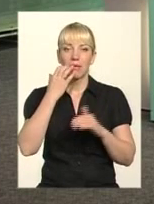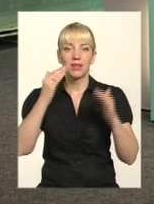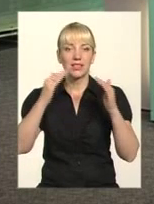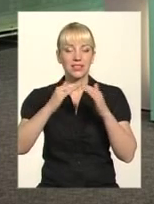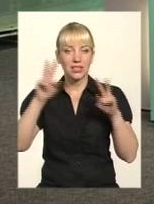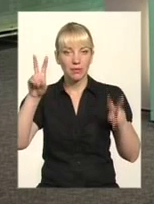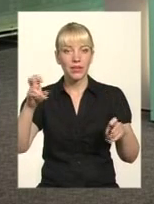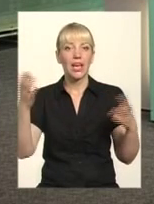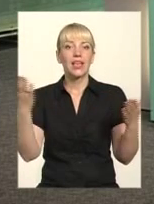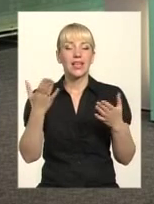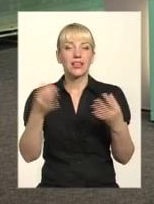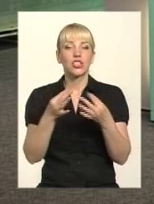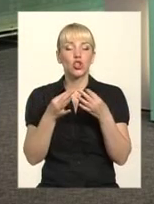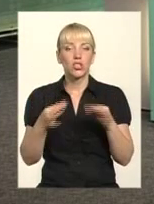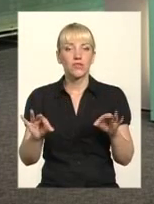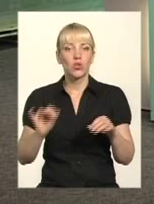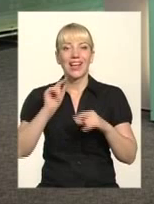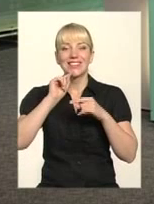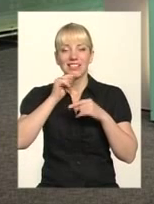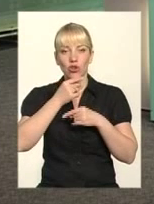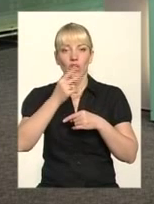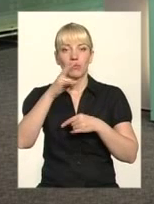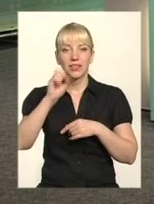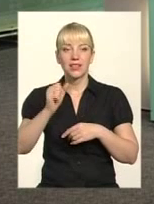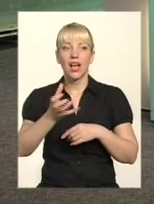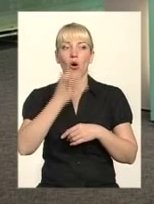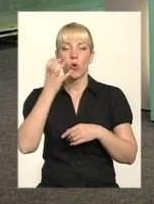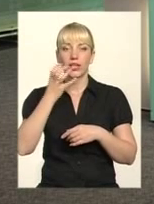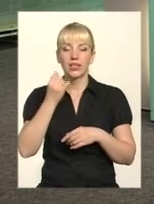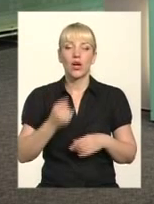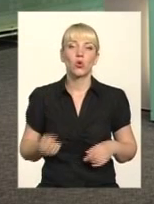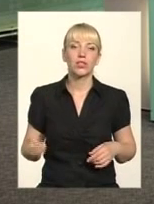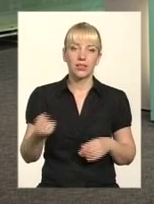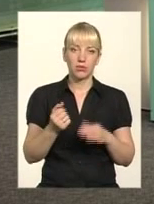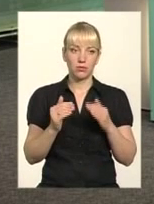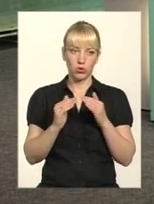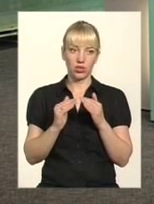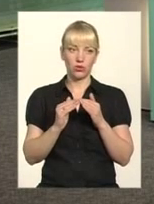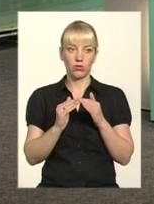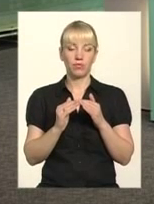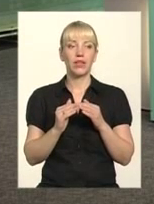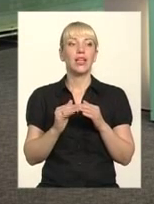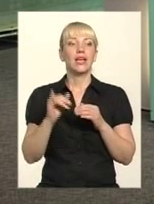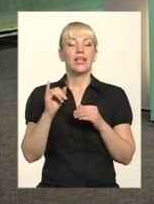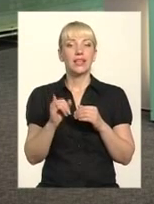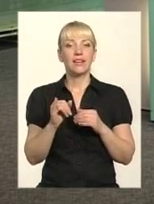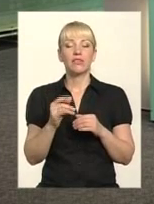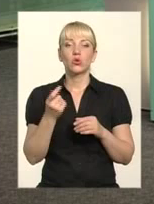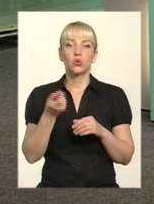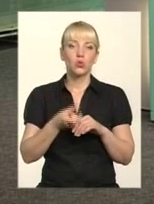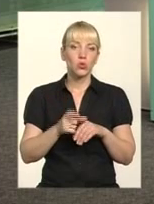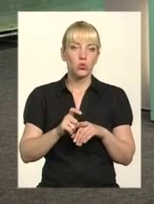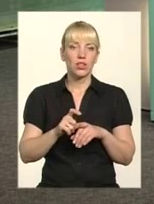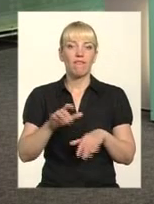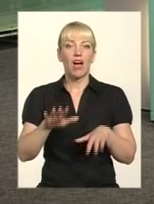дозволяють зекономити на утепленні, на енергоефективні, на отриманні бутинку. І дуже вагаються,